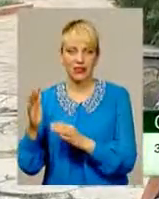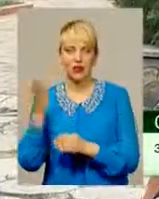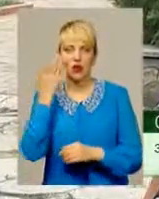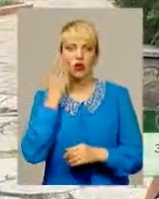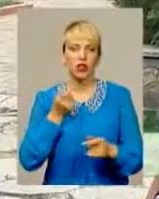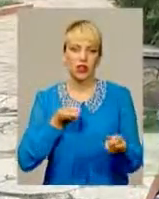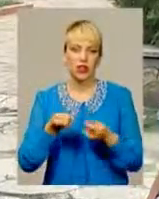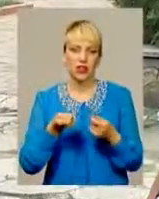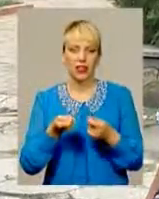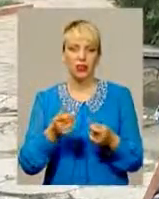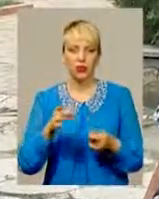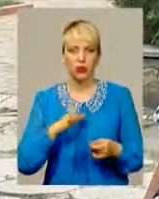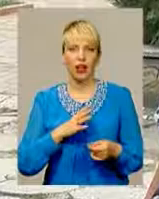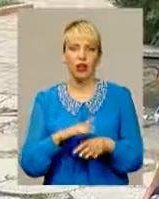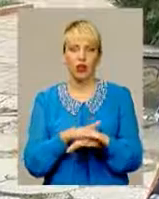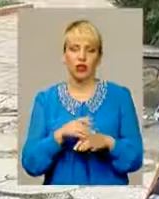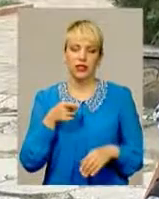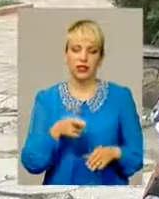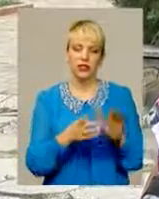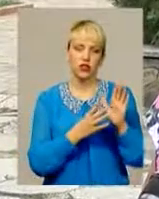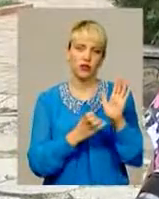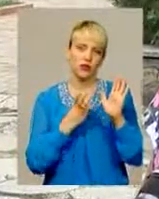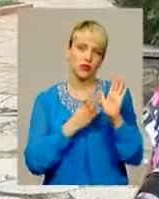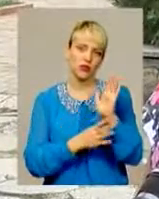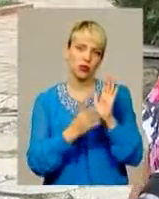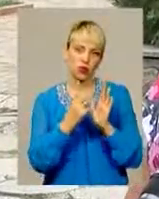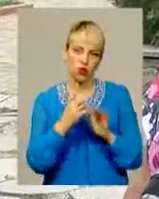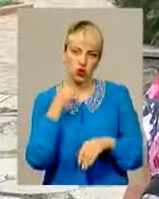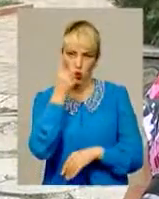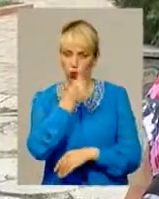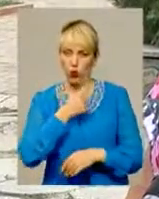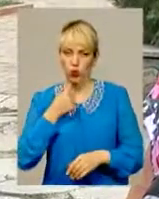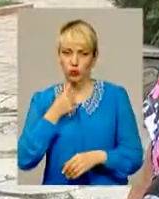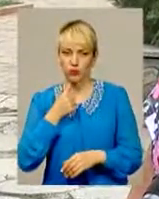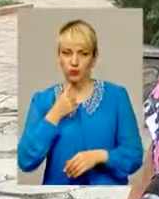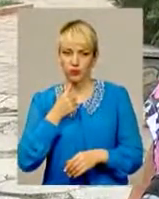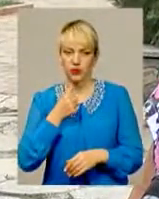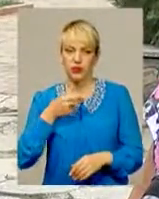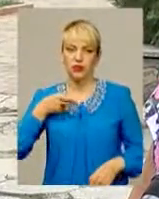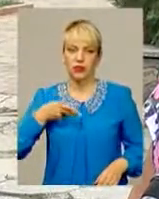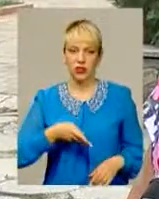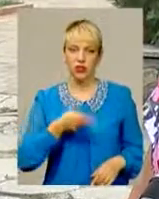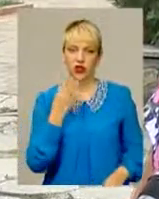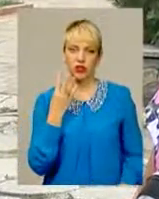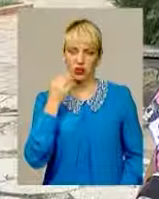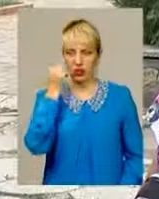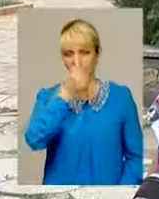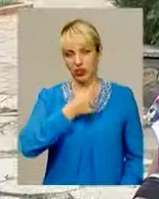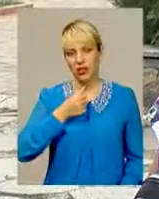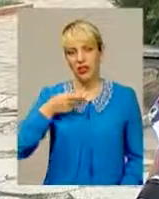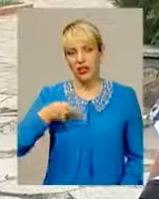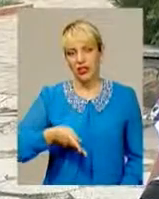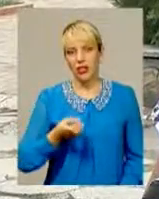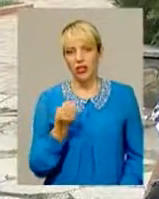коли влада справді належала народу. Це 1991 року, 2004 року і